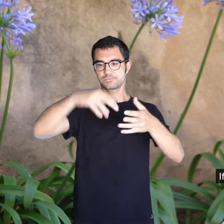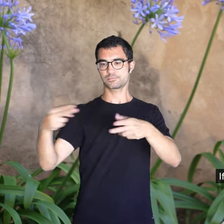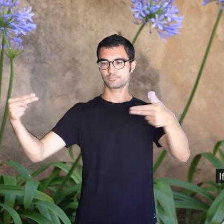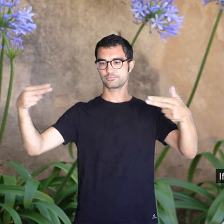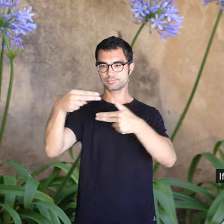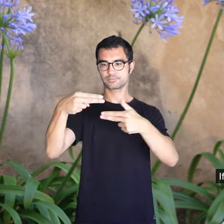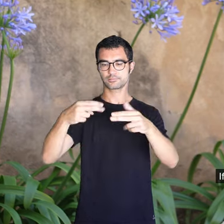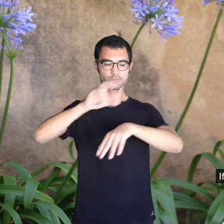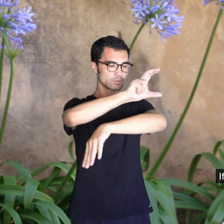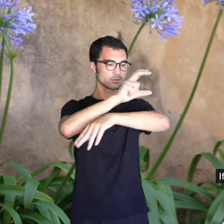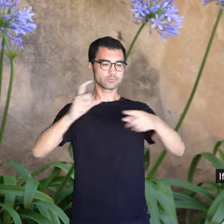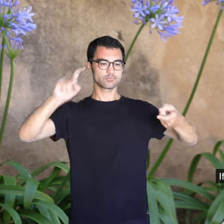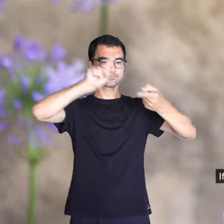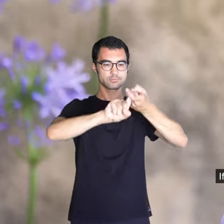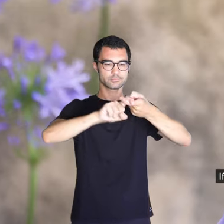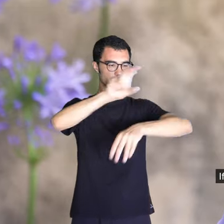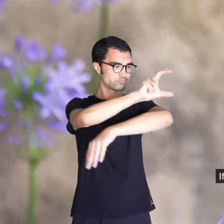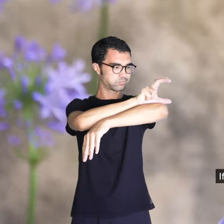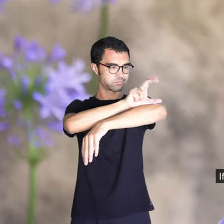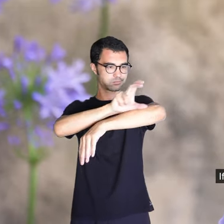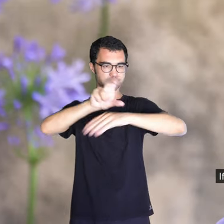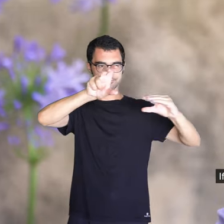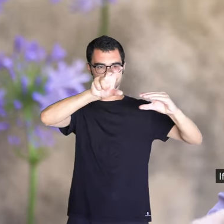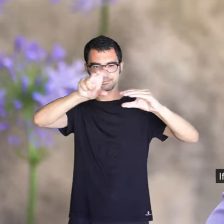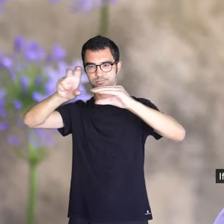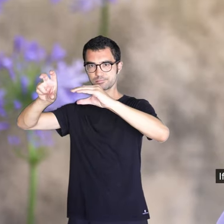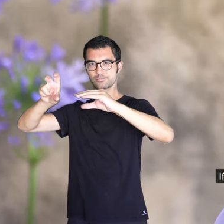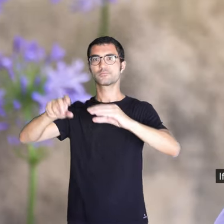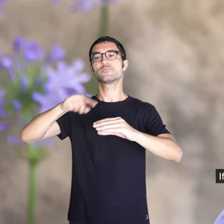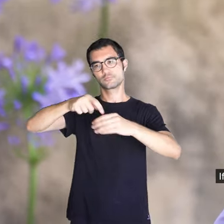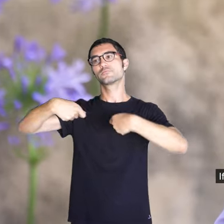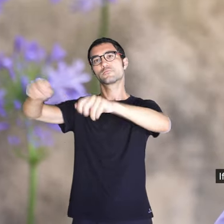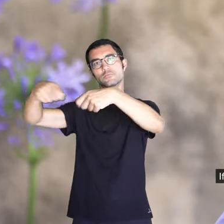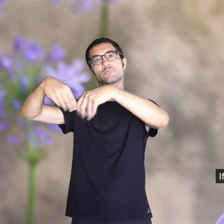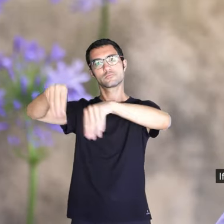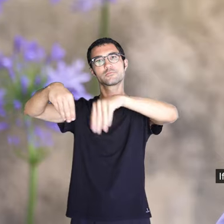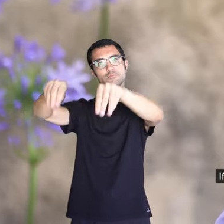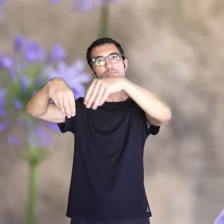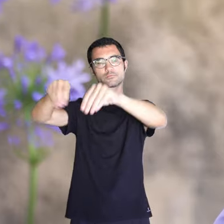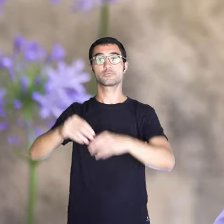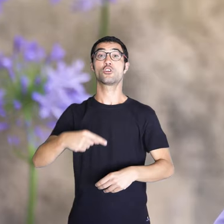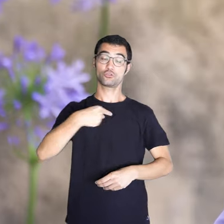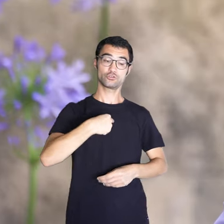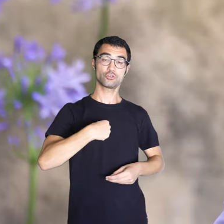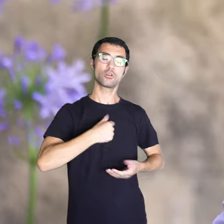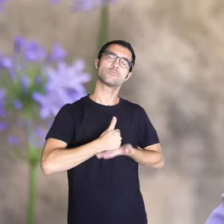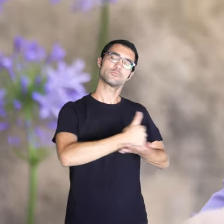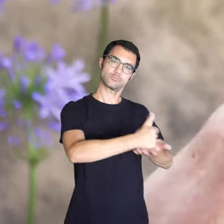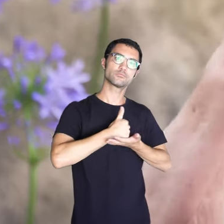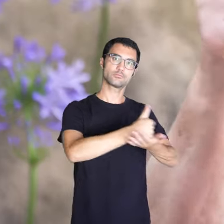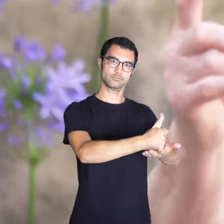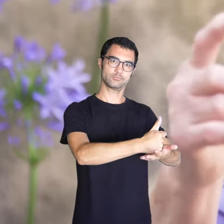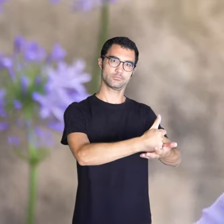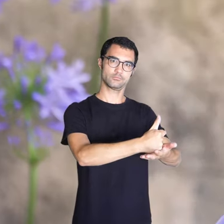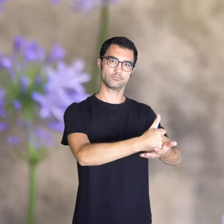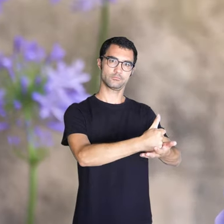allà. I jo, si hi era molt, li ajudava la meva germana a dur la via, que s'aturava a la tramvia,